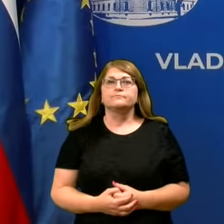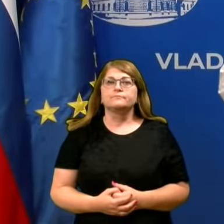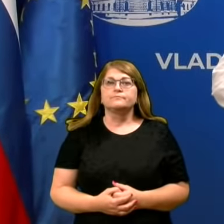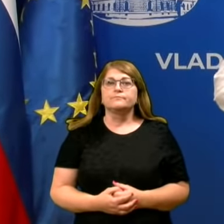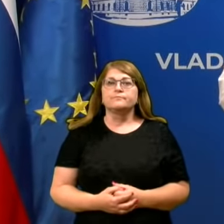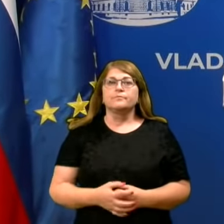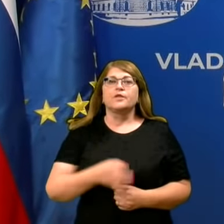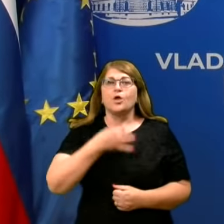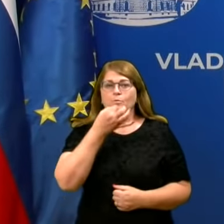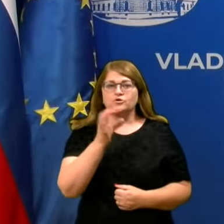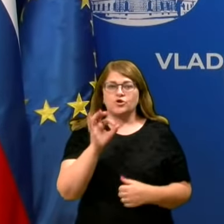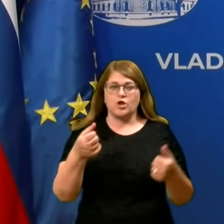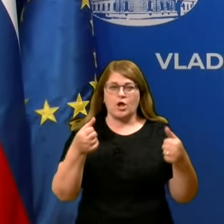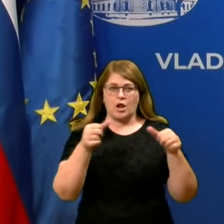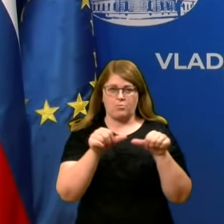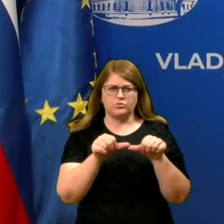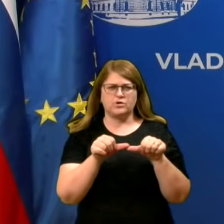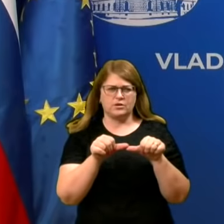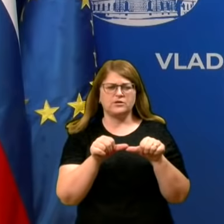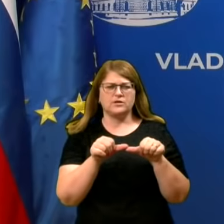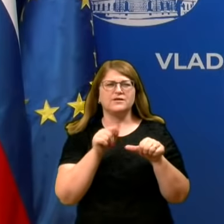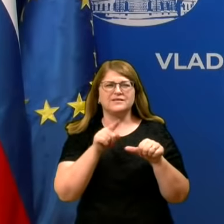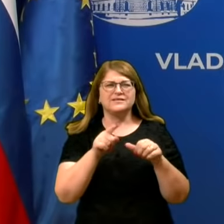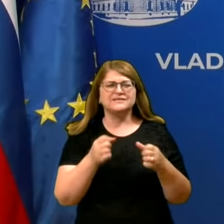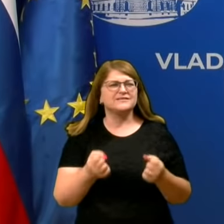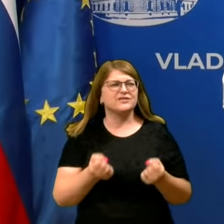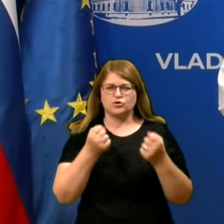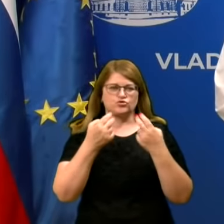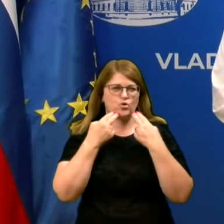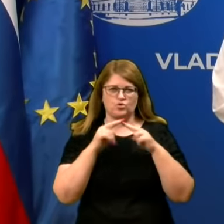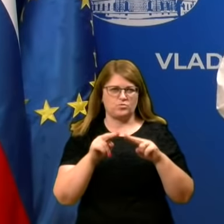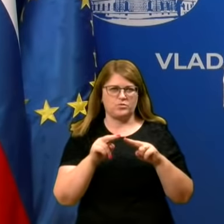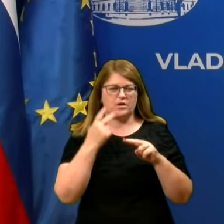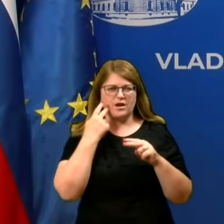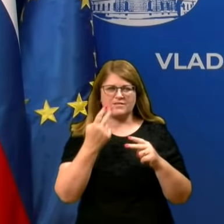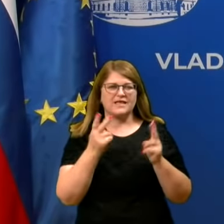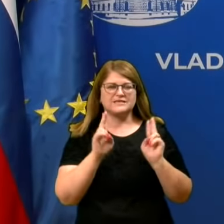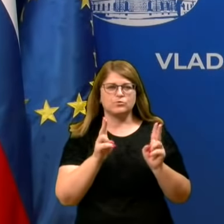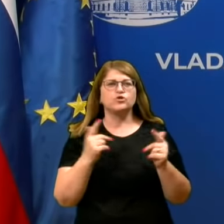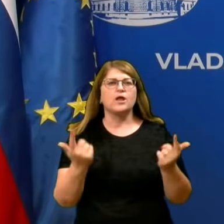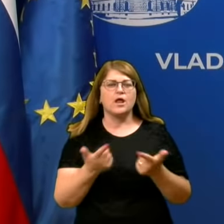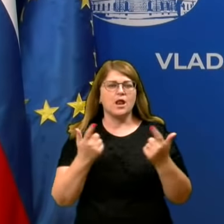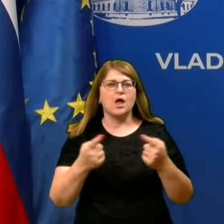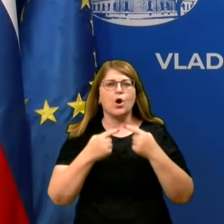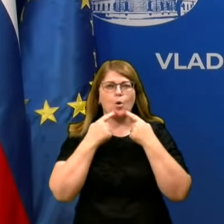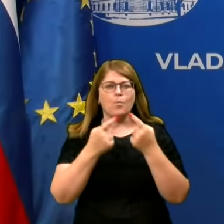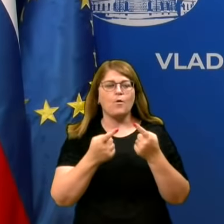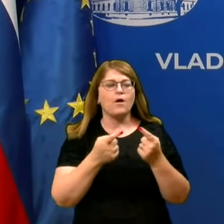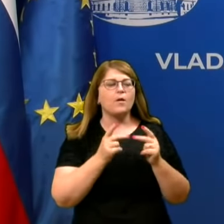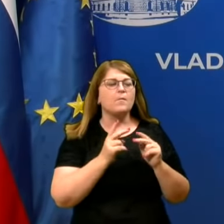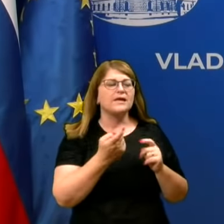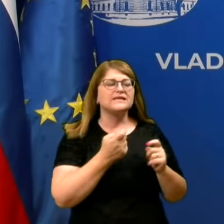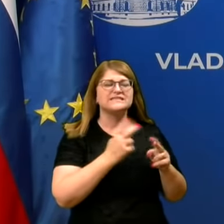Vprašanje o laboratorijih, če se sprav spomnim, a ne tisto težko odgovorim, in glede kapacitet. Lahko samo povem strani epidemiološke stroke, da so kapacitete za